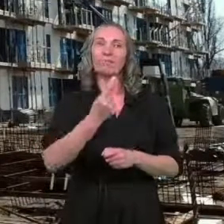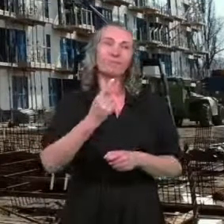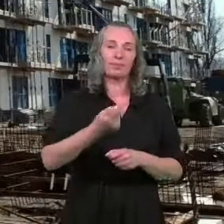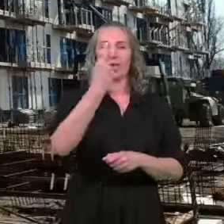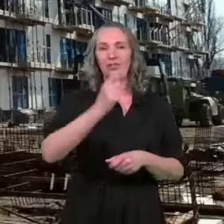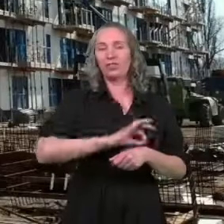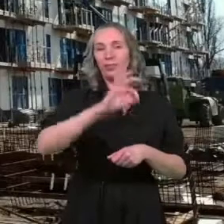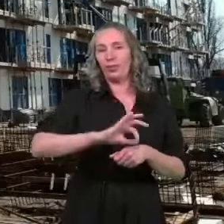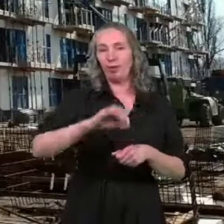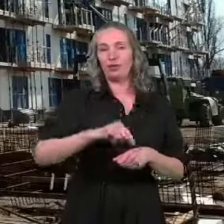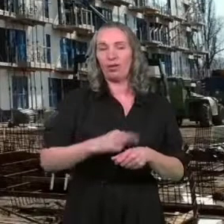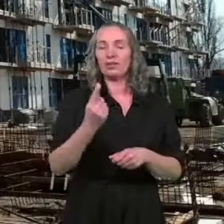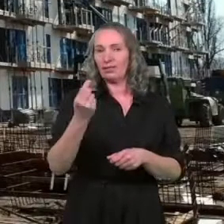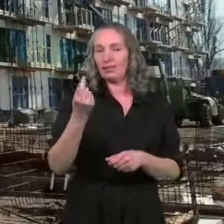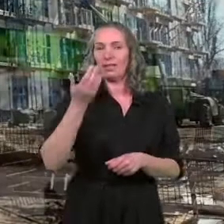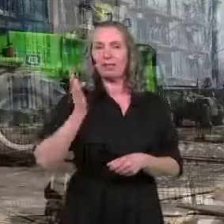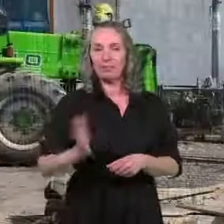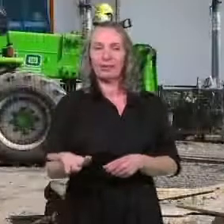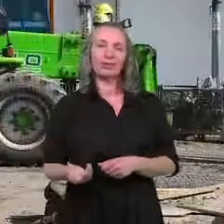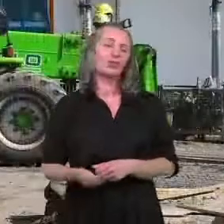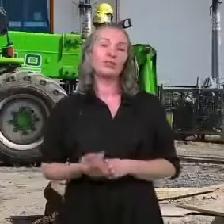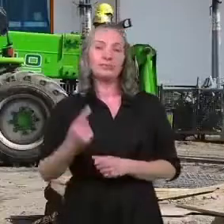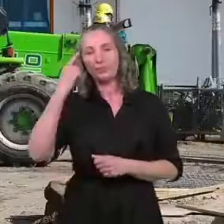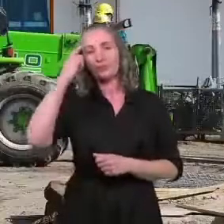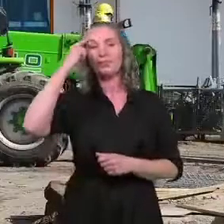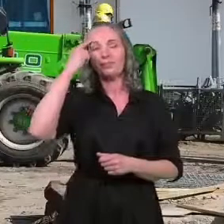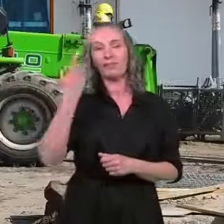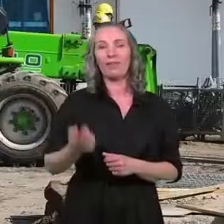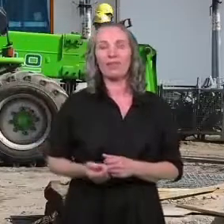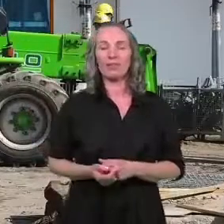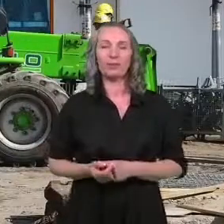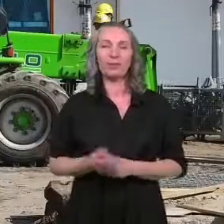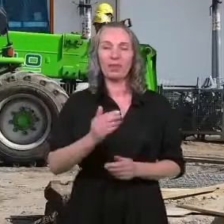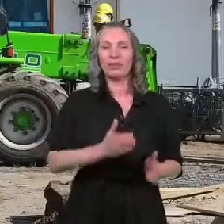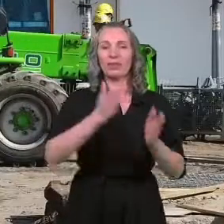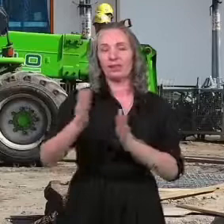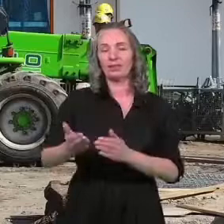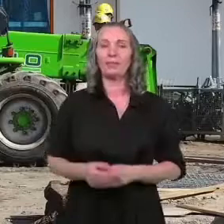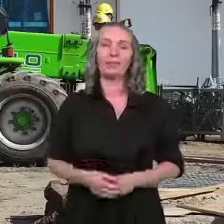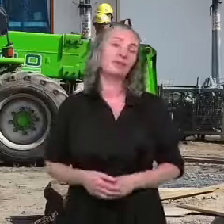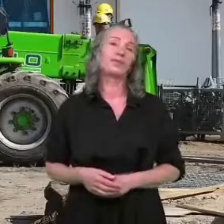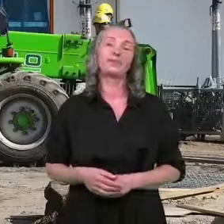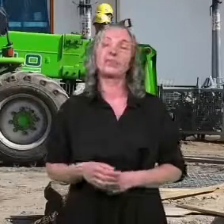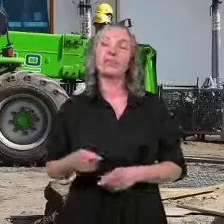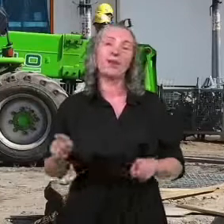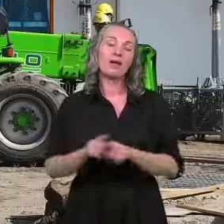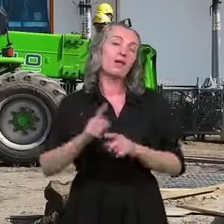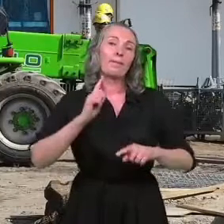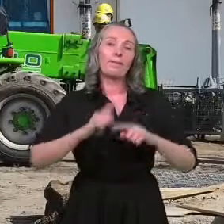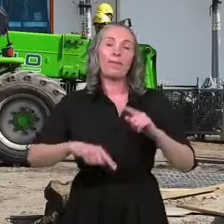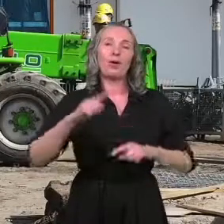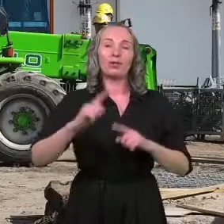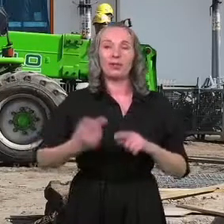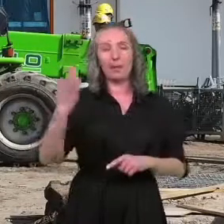projektów, bo za chwilę też wspomnimy jeszcze o kolejnych. Także polityka